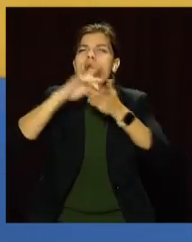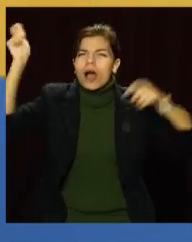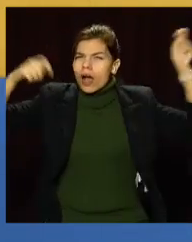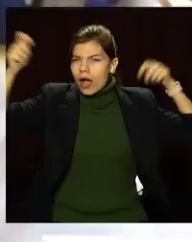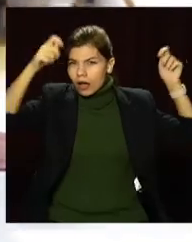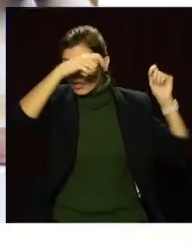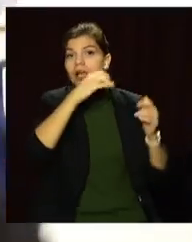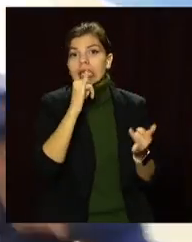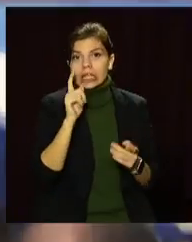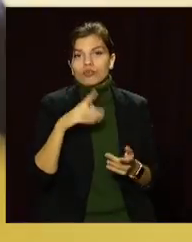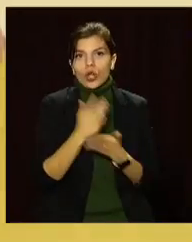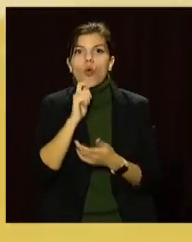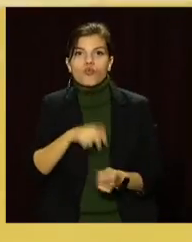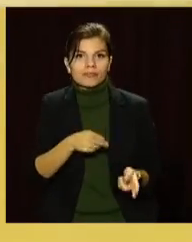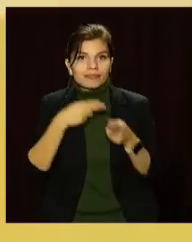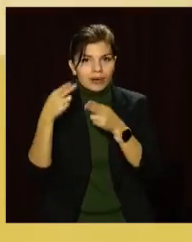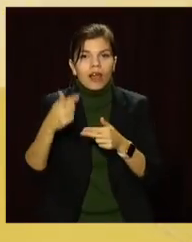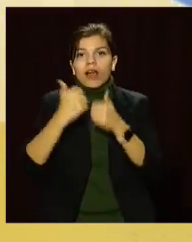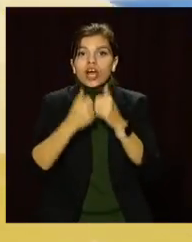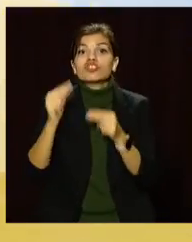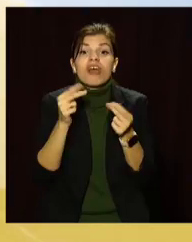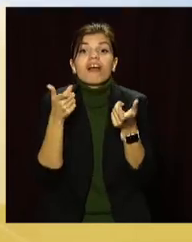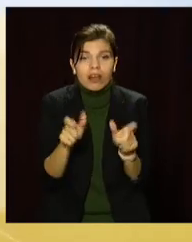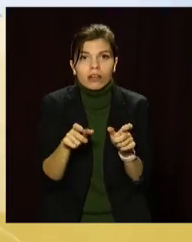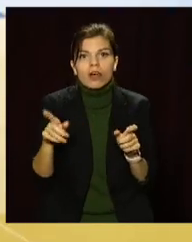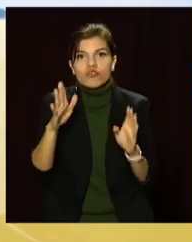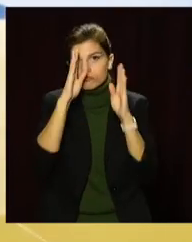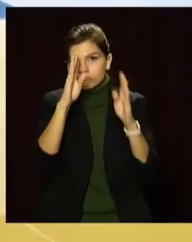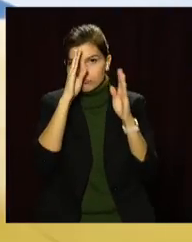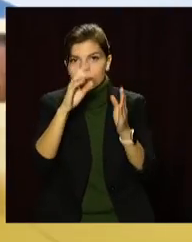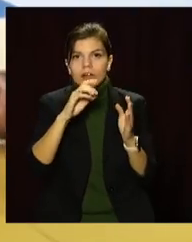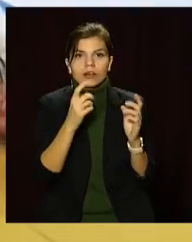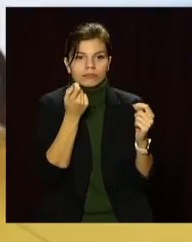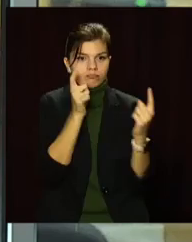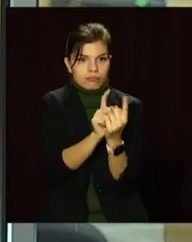України. Через карантин вони змагаються лише в індивідуальному заліку.